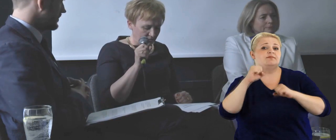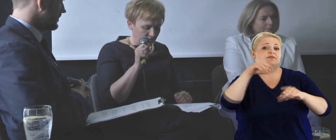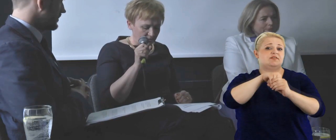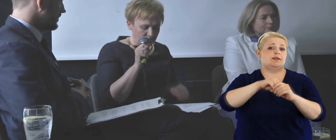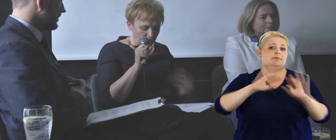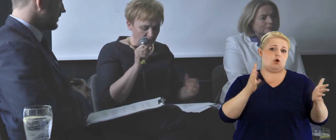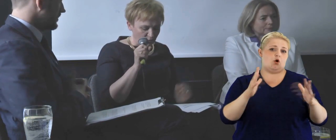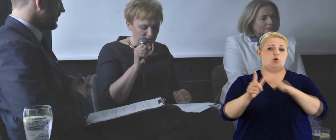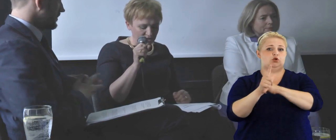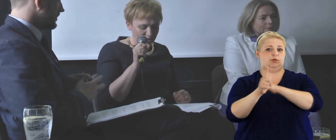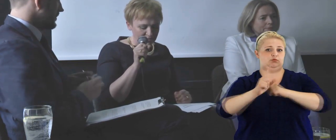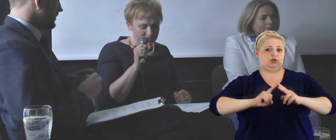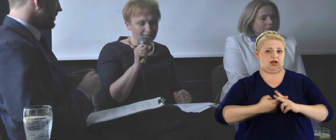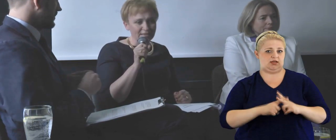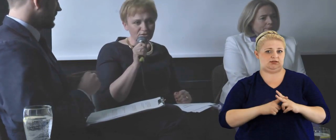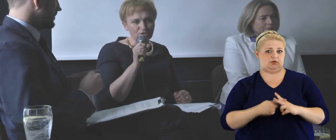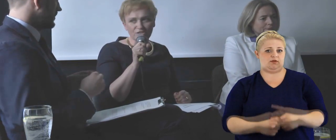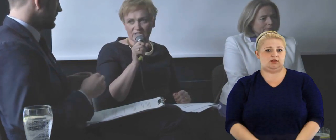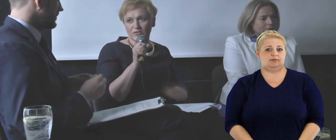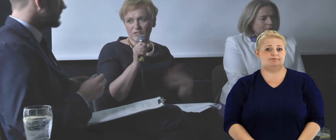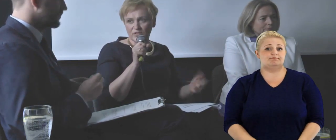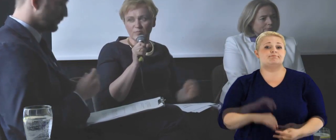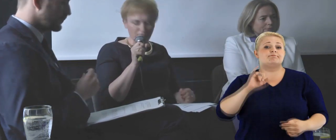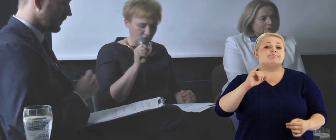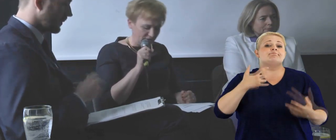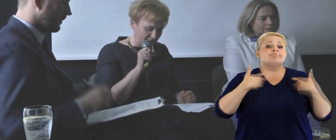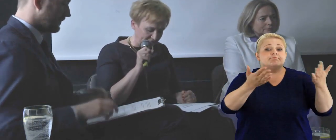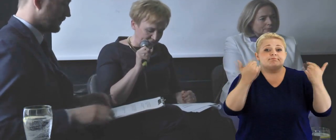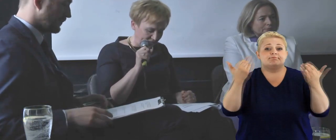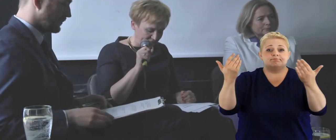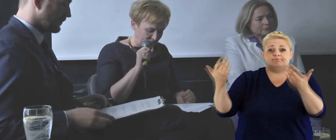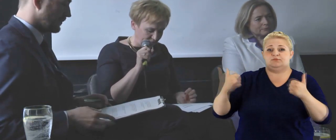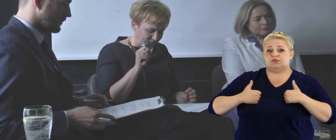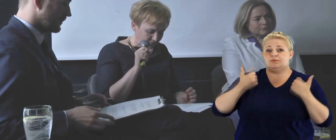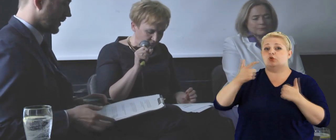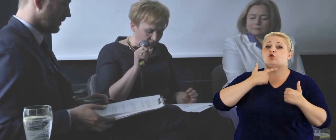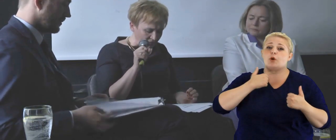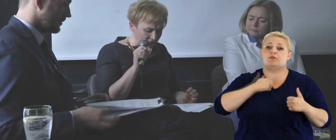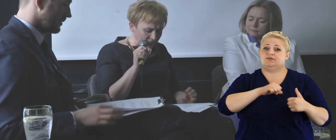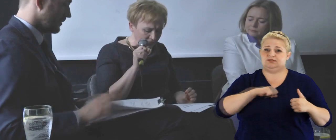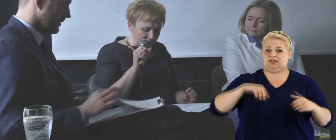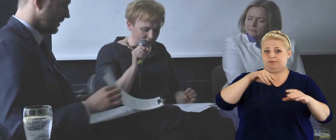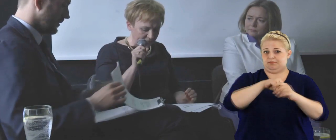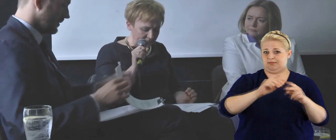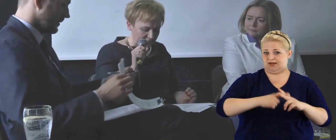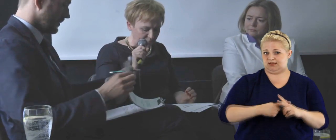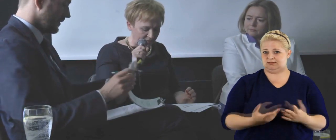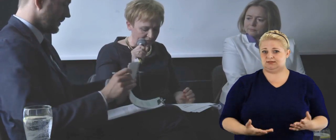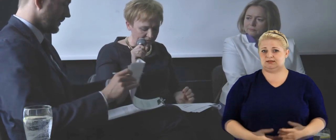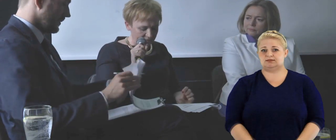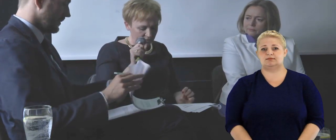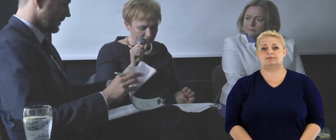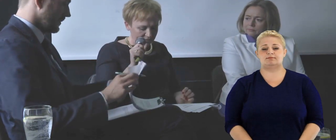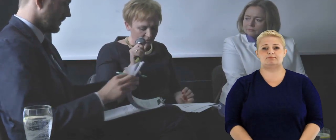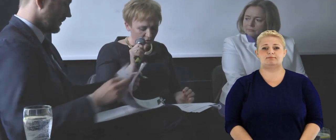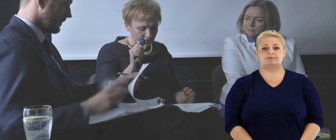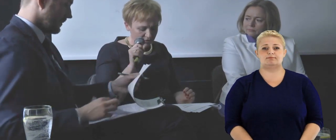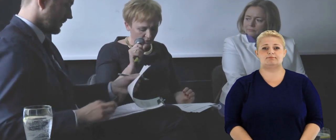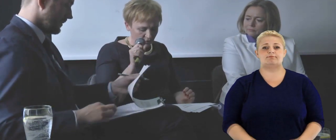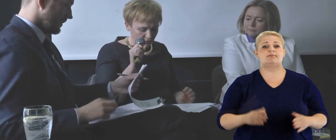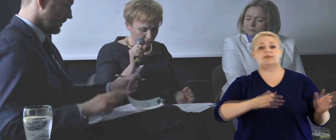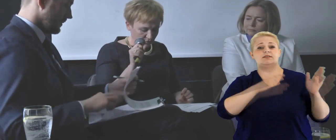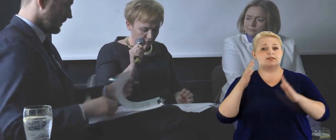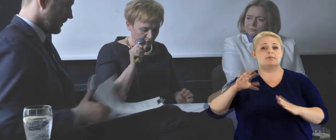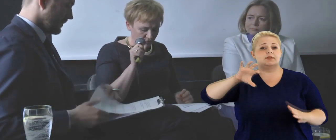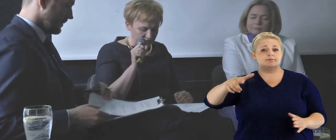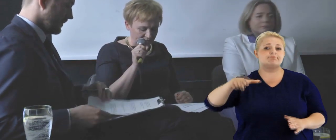I co zrobić, aby zachęcić je do tej dobrowolnej rejestracji? I następne kategorie